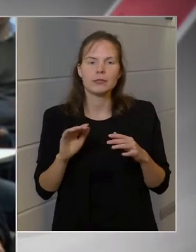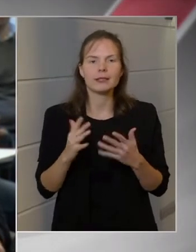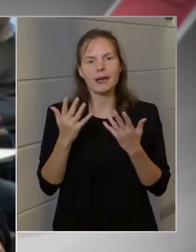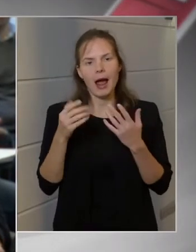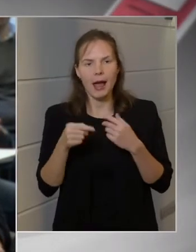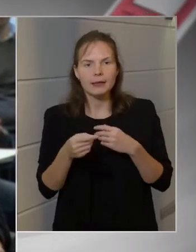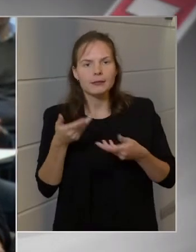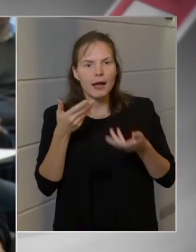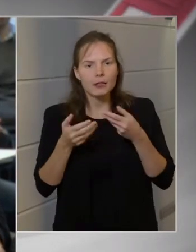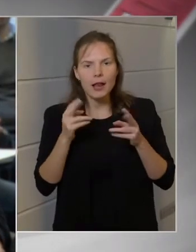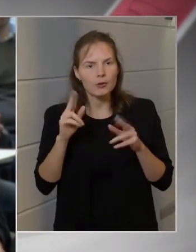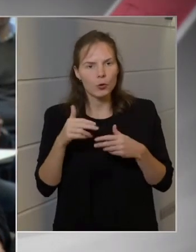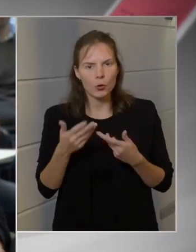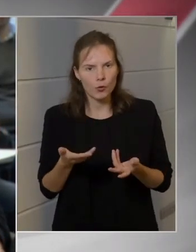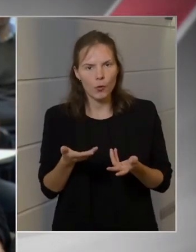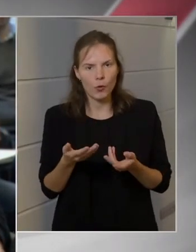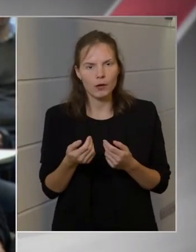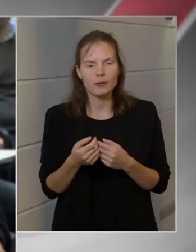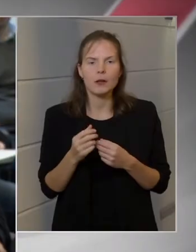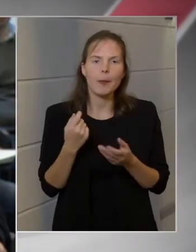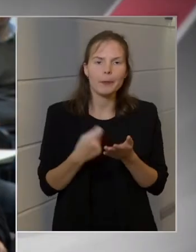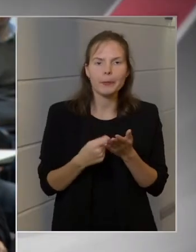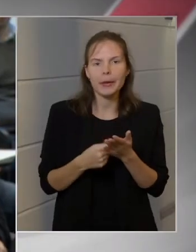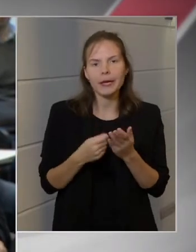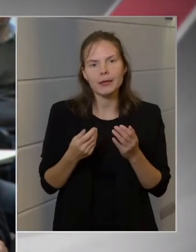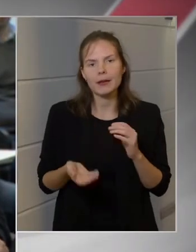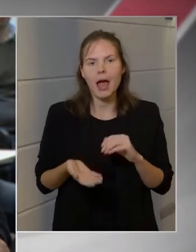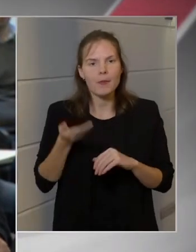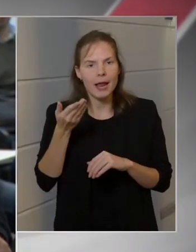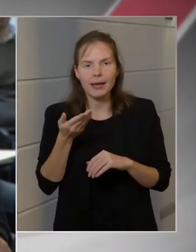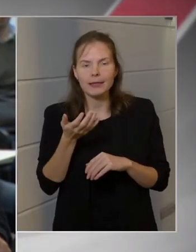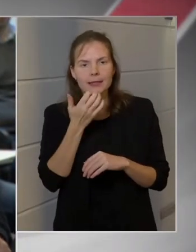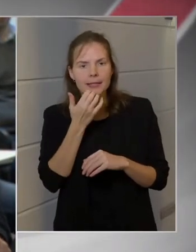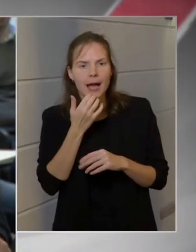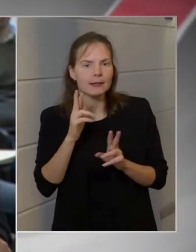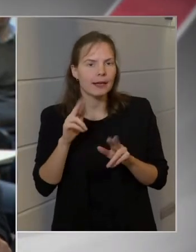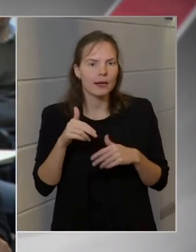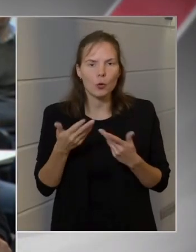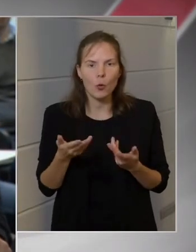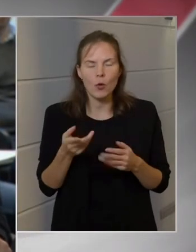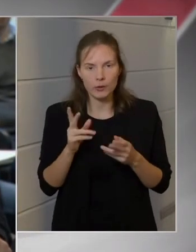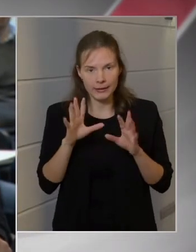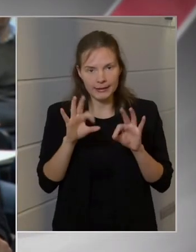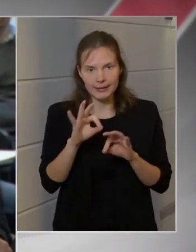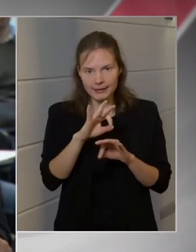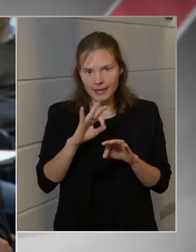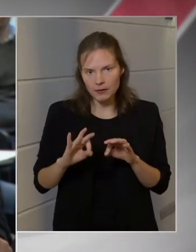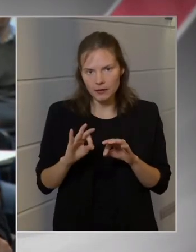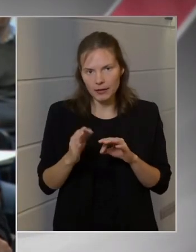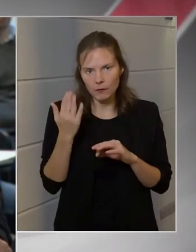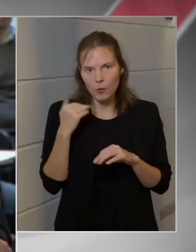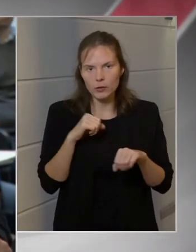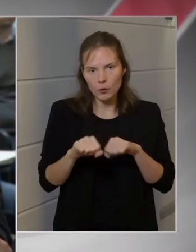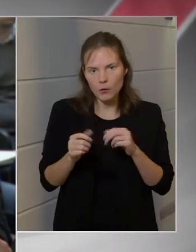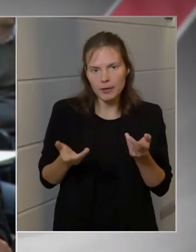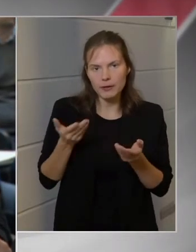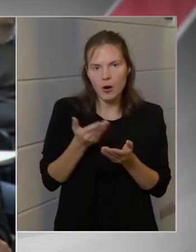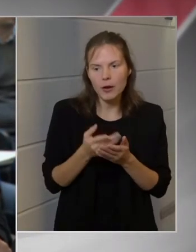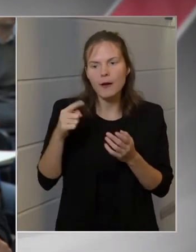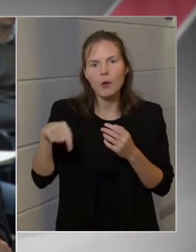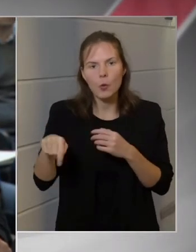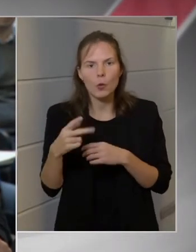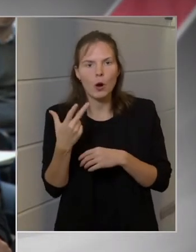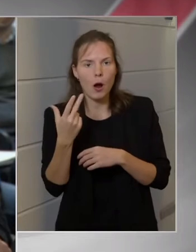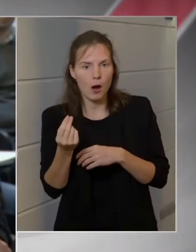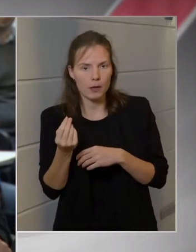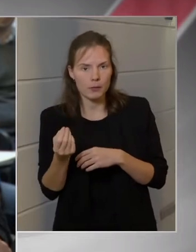sztrájtárgyalásokról, és a béremelési szándékokról. Tehát, hogy a 10% volt kormányzatajánlat, ők 30-at